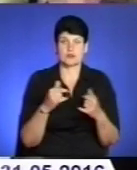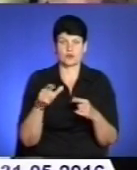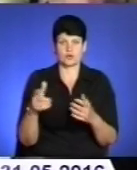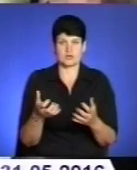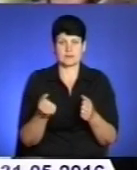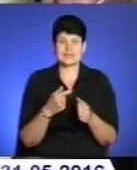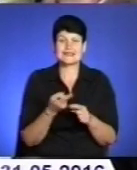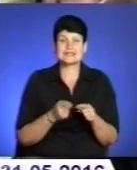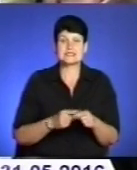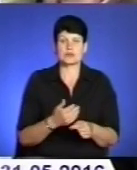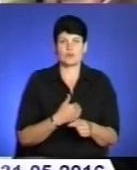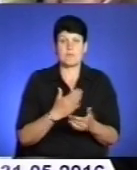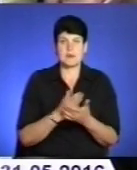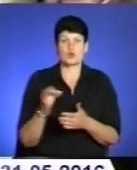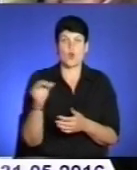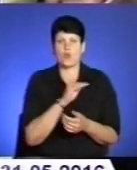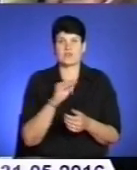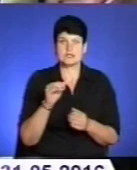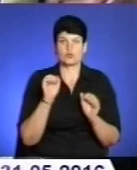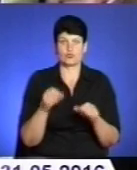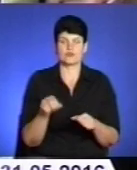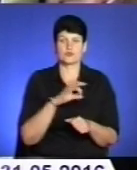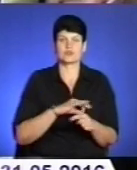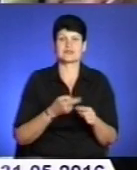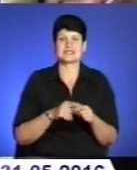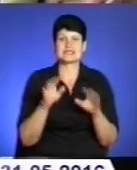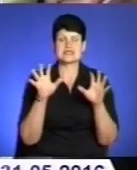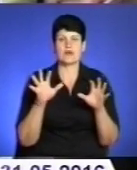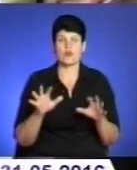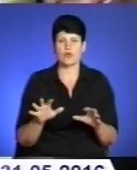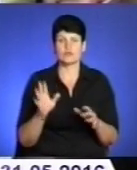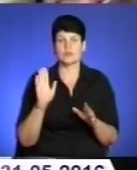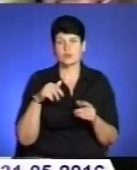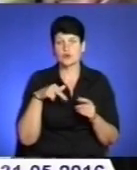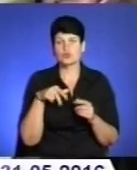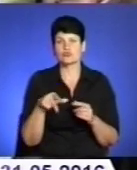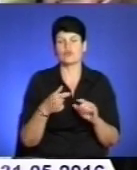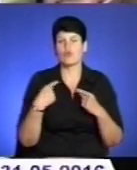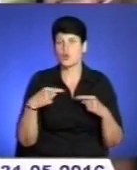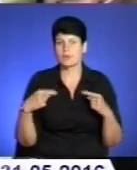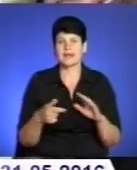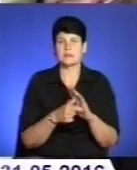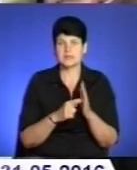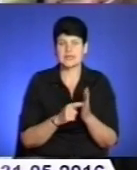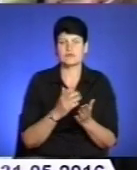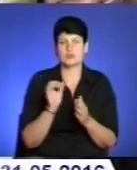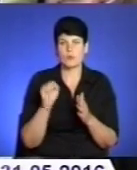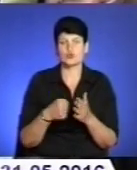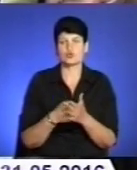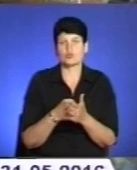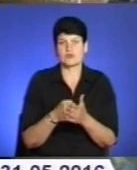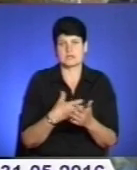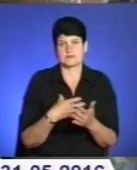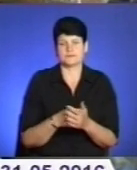ці добровольці, вони вже мають офіційно, вони можуть використовувати цей закон. Це вже їхня зброя. Вони йдуть в будь кабінет, вони вже мають статус, вони вже можуть добуватись своїх там